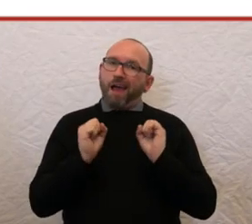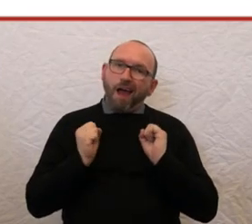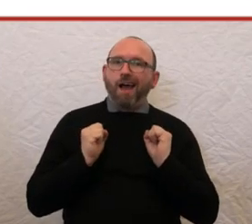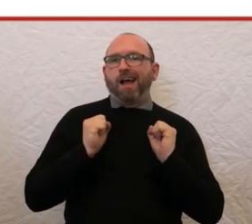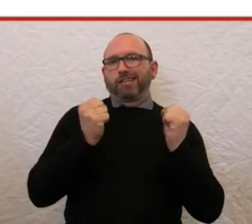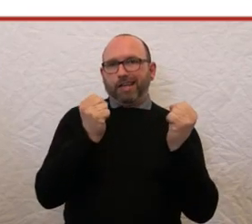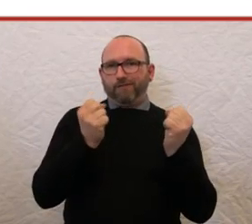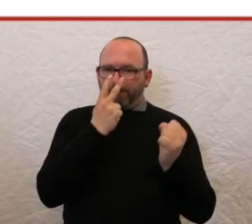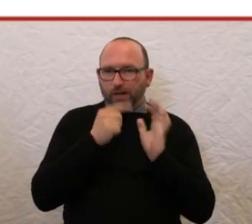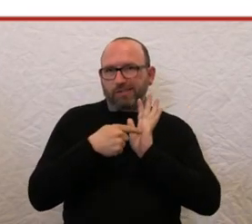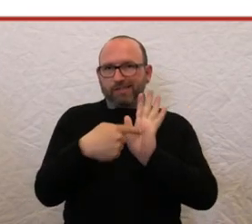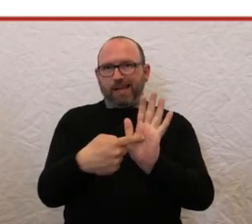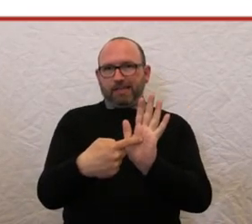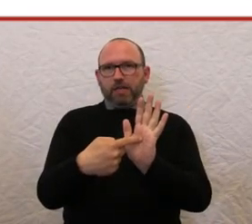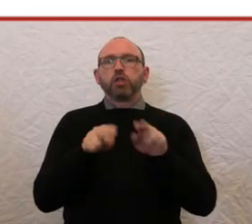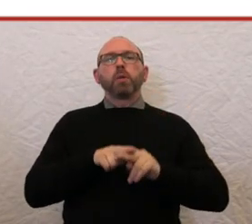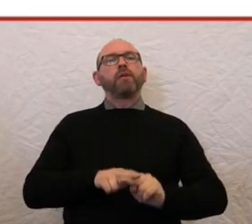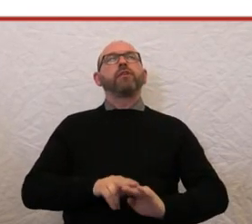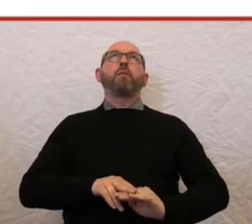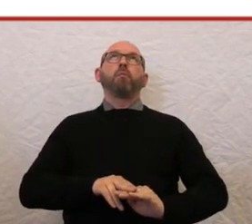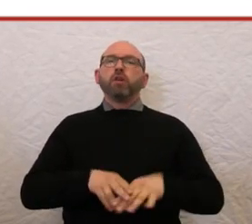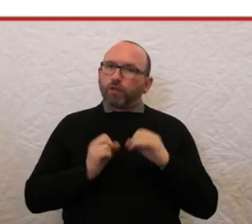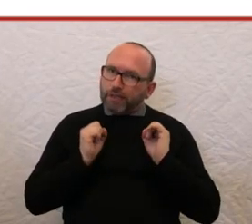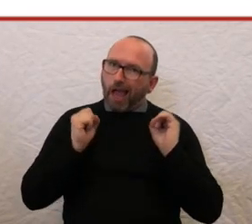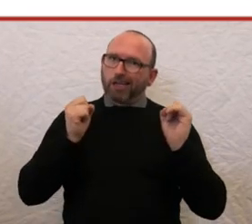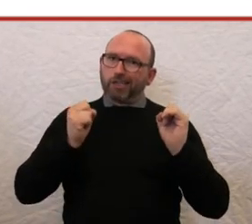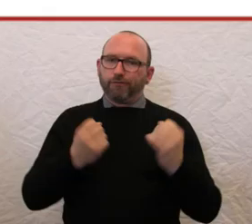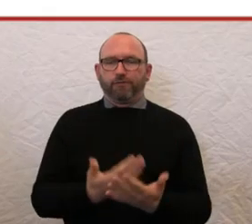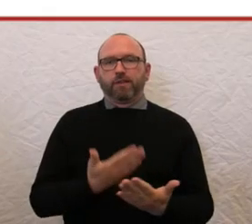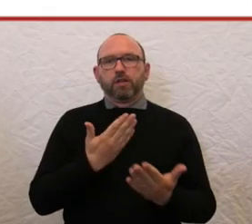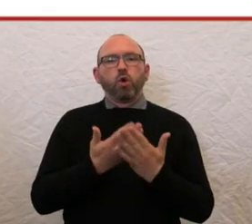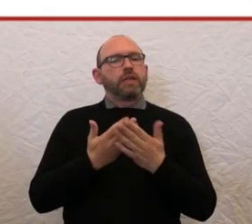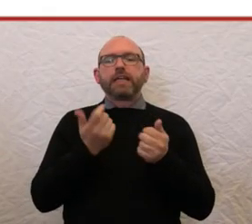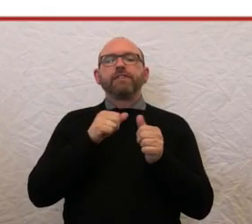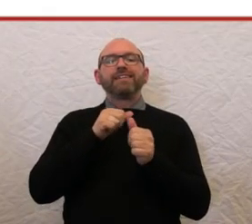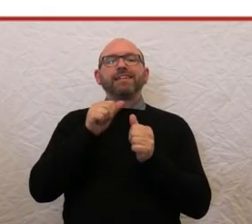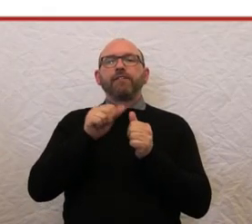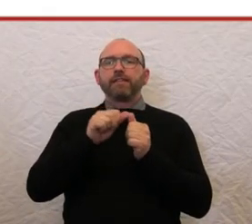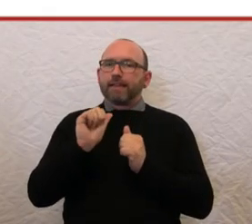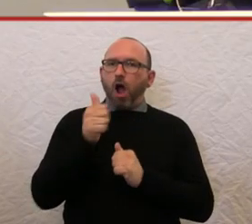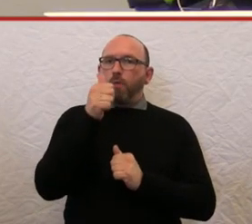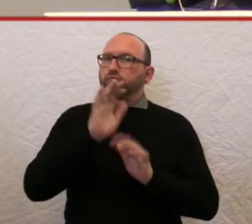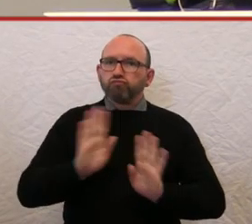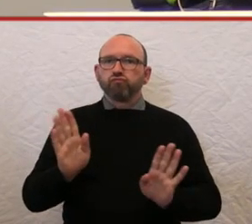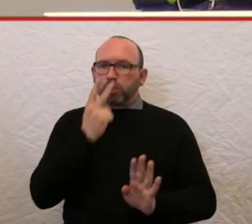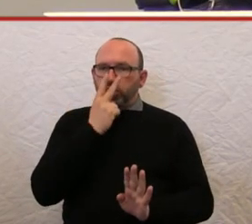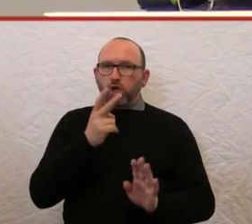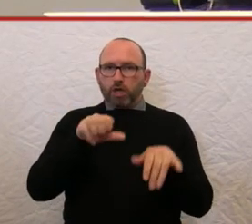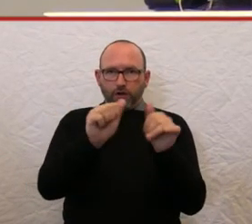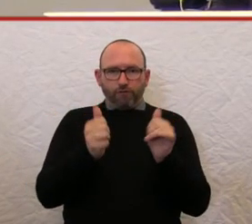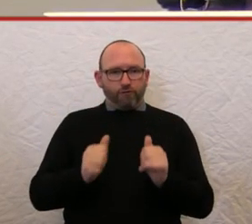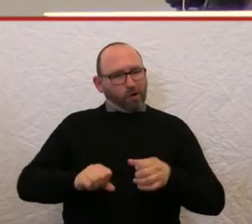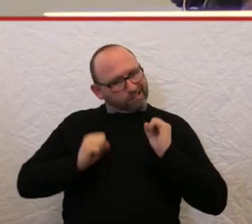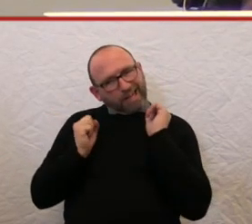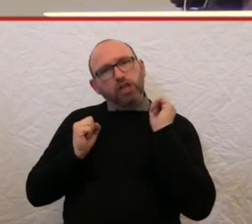Behinderung auch nochmal symbolisiert und gar nicht mehr so sehr das Defizit in den Mittelpunkt stellt, sondern einfach die Form des